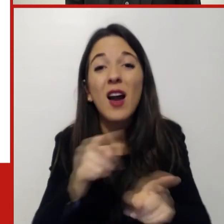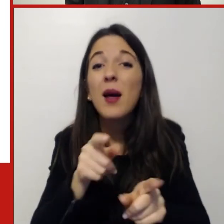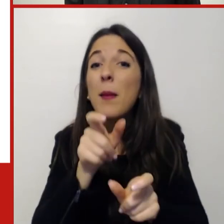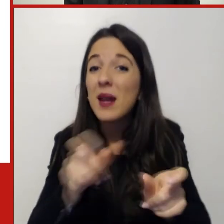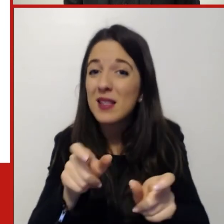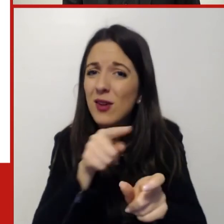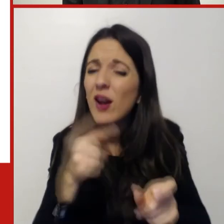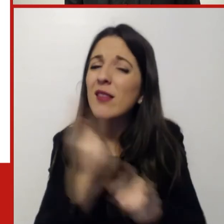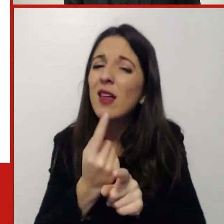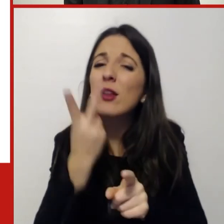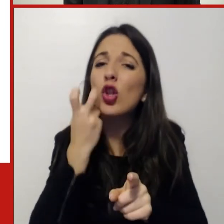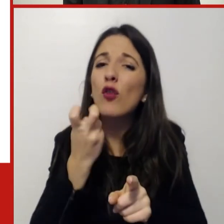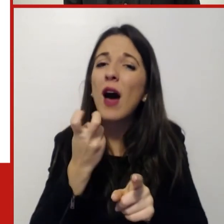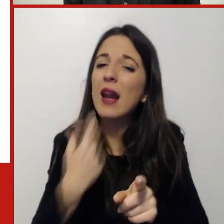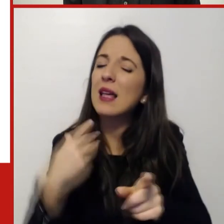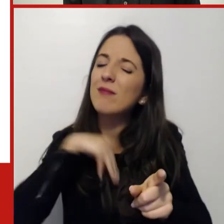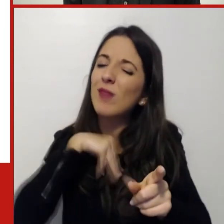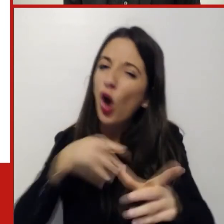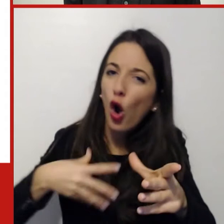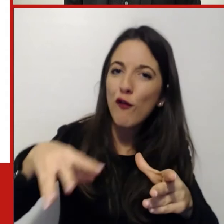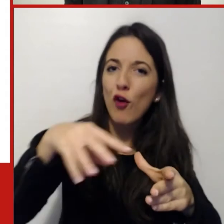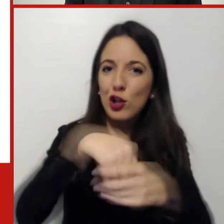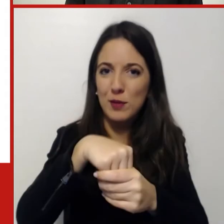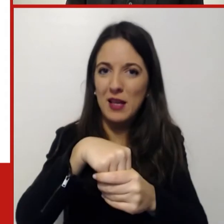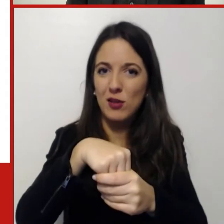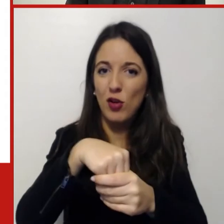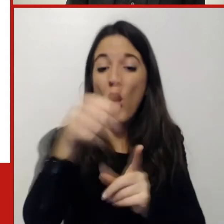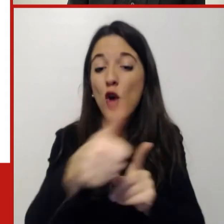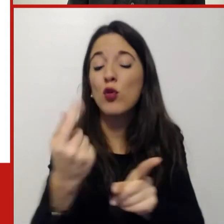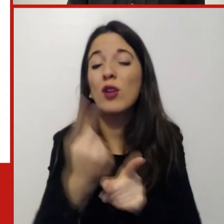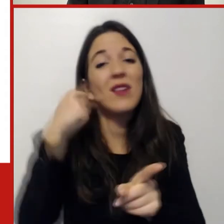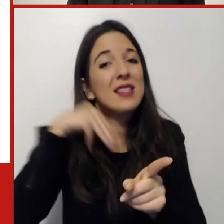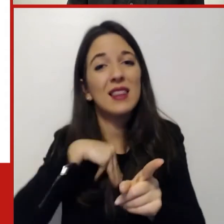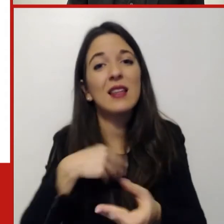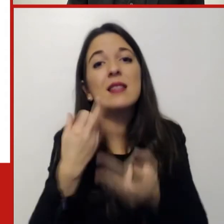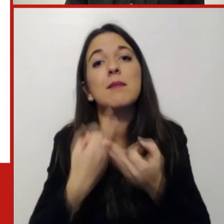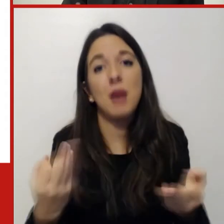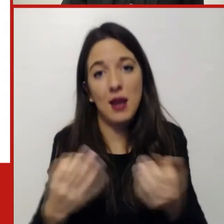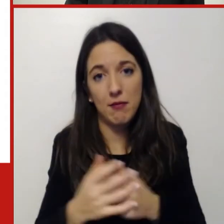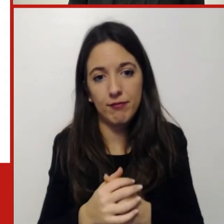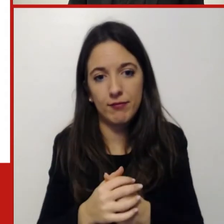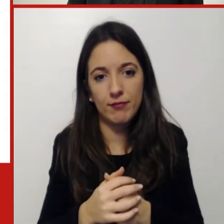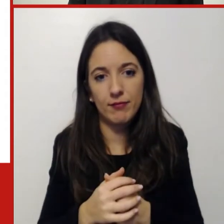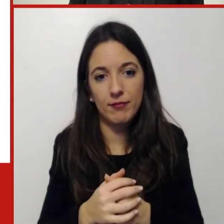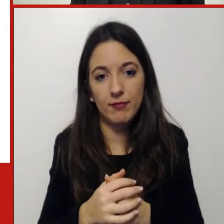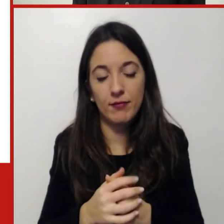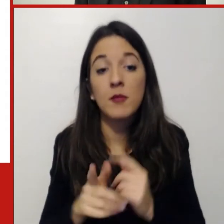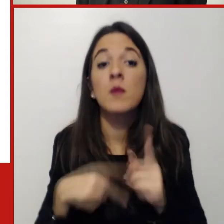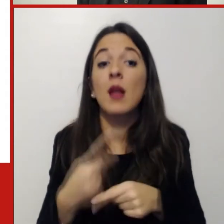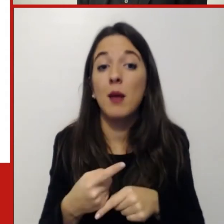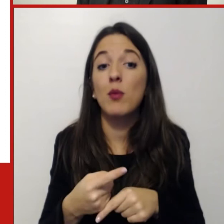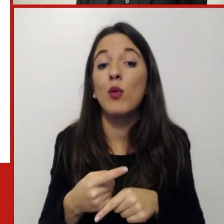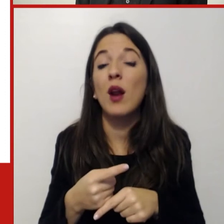trovare un benessere personale lavorare con i capi e questo anche Maurizio lo